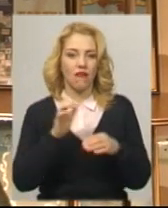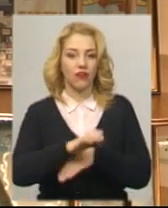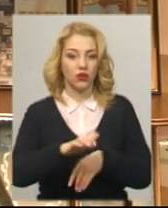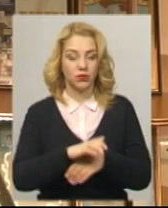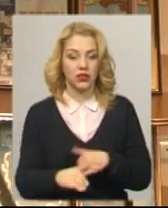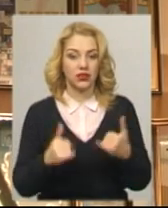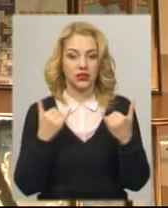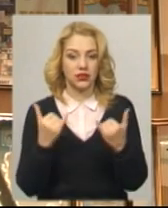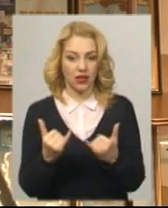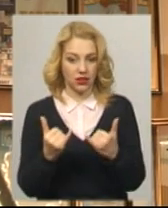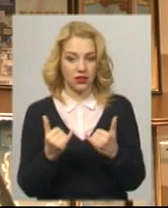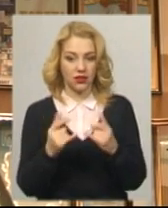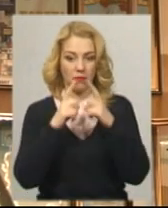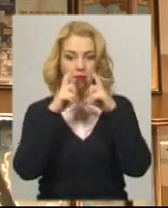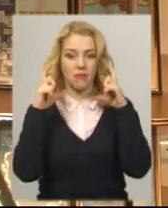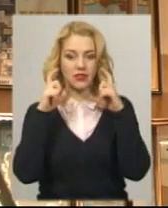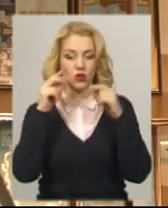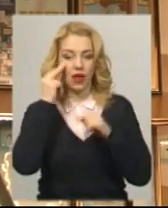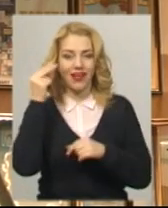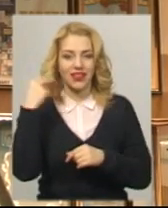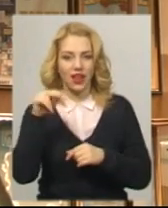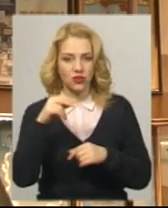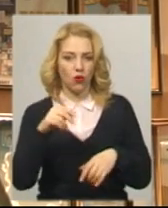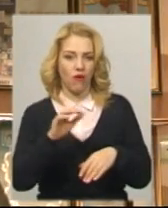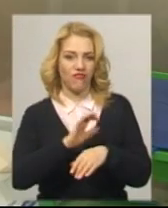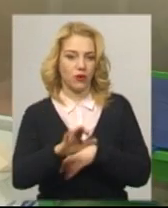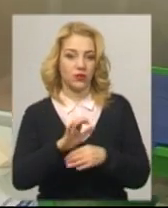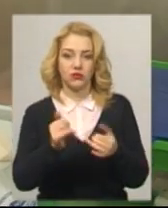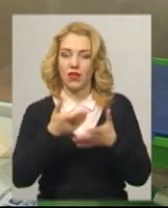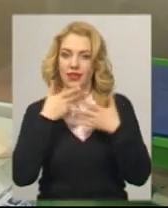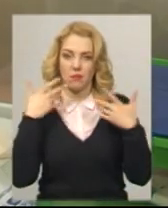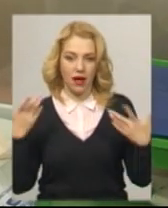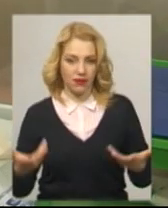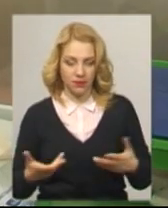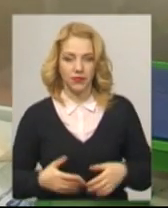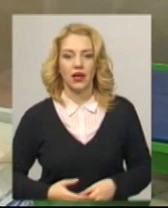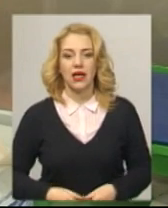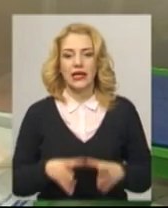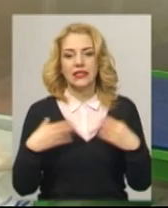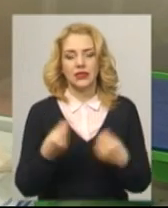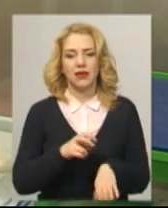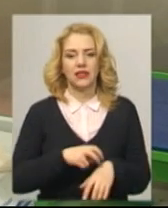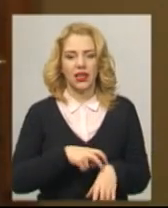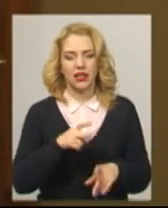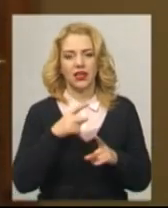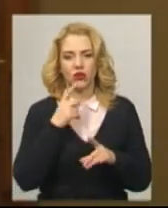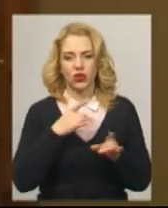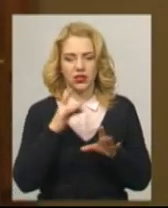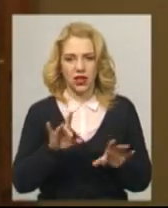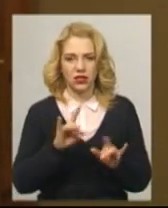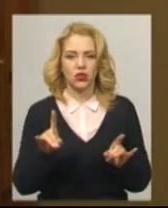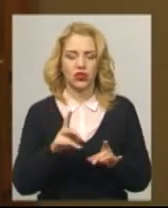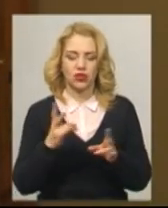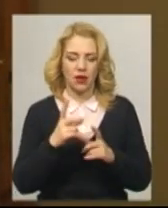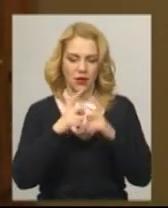масок китайського виробництва немає на ринку. Сімейний лікар Галина Марцонь радить одягати маску хворим,